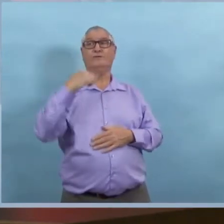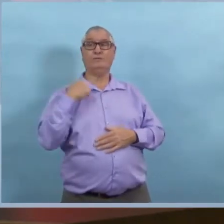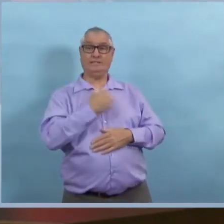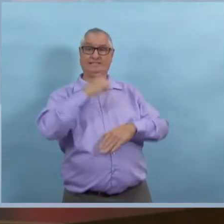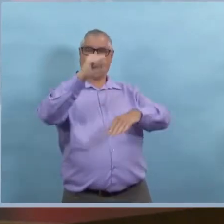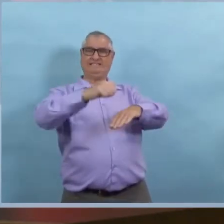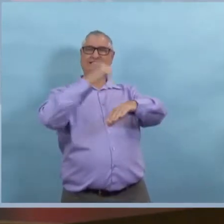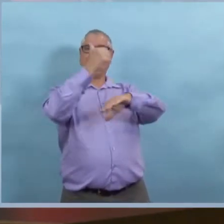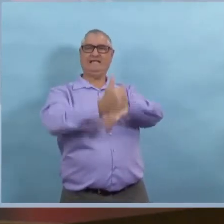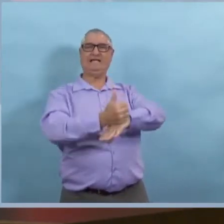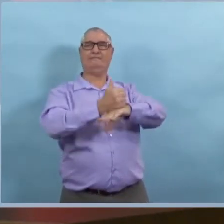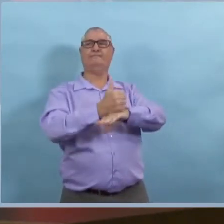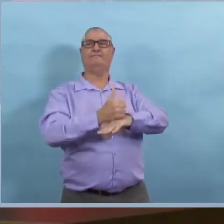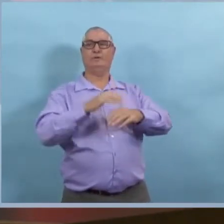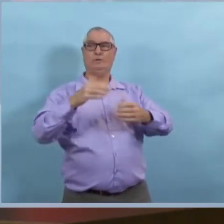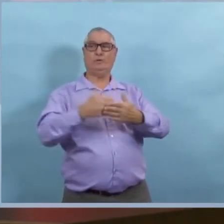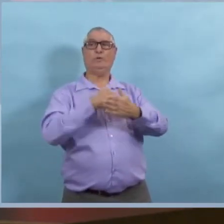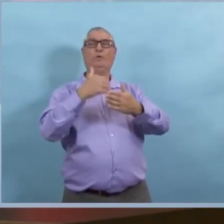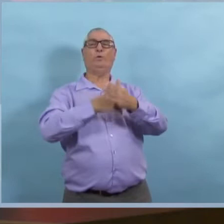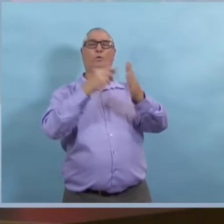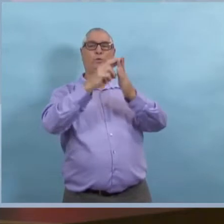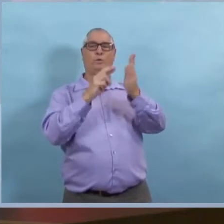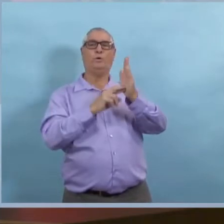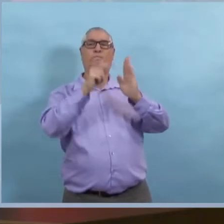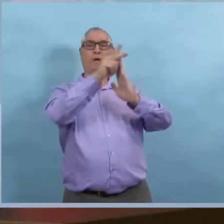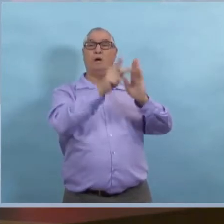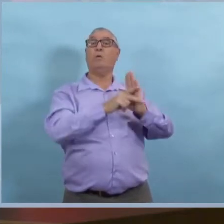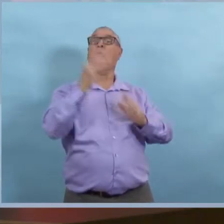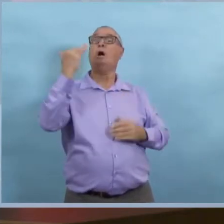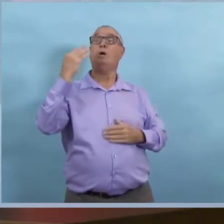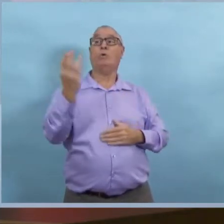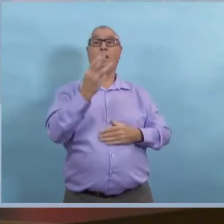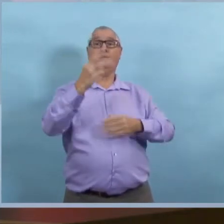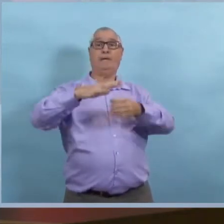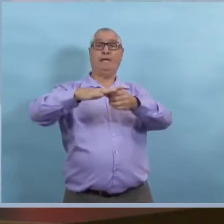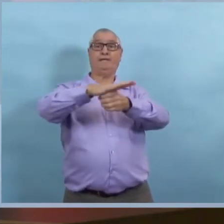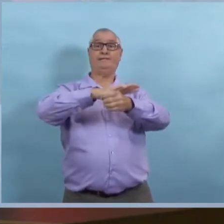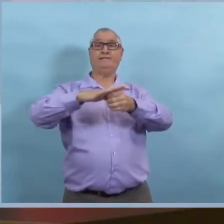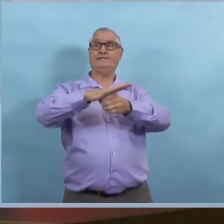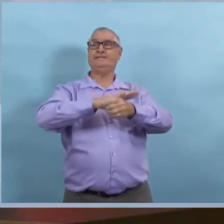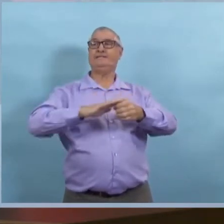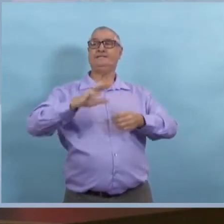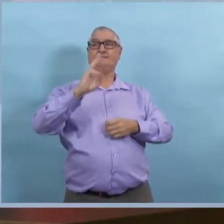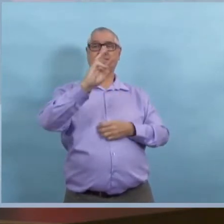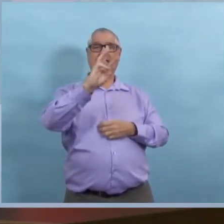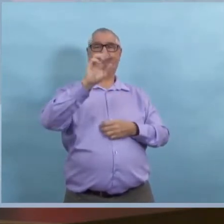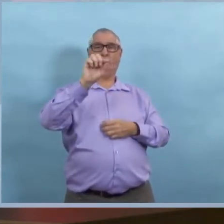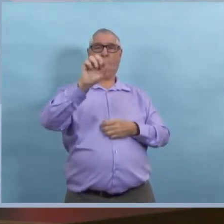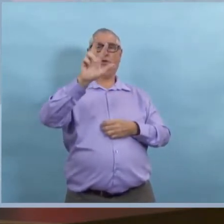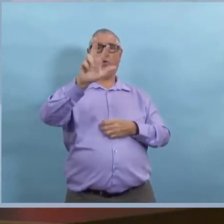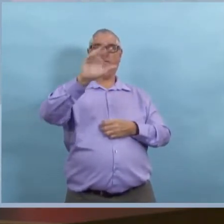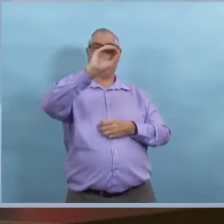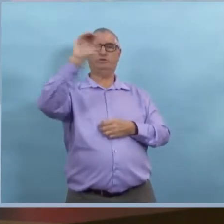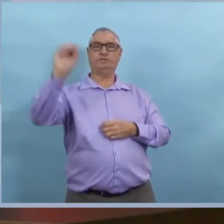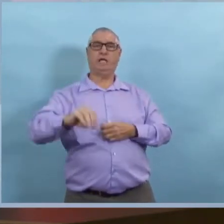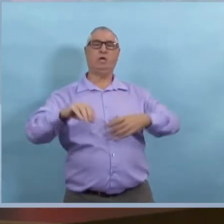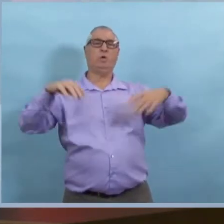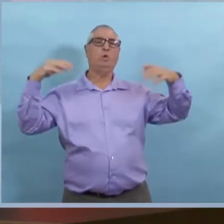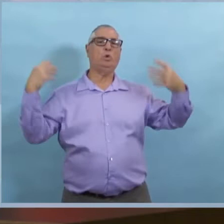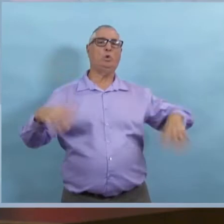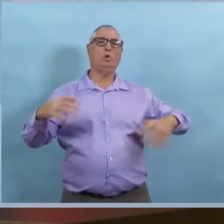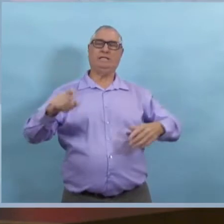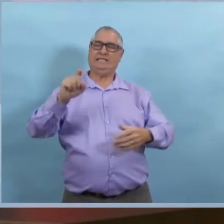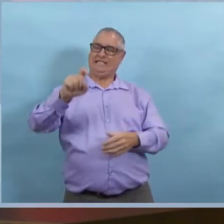Et effectivement, c'est pour ça qu'il faut s'assurer que l'on fait baisser ce taux de positivité dans la région de Winnipeg.